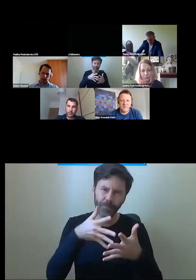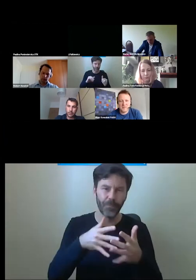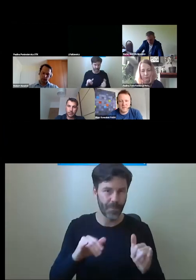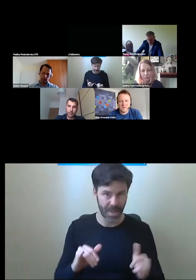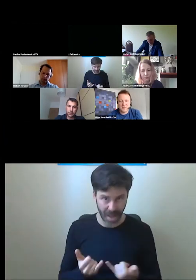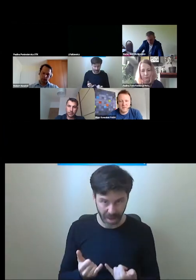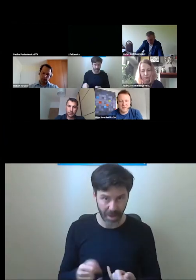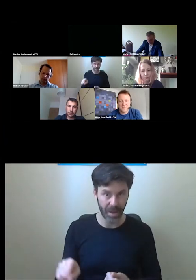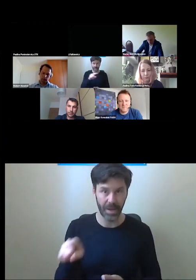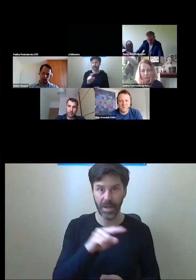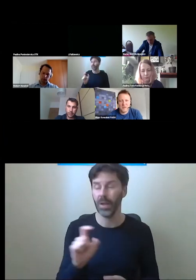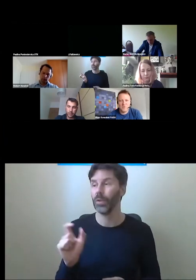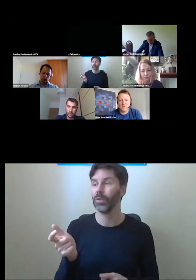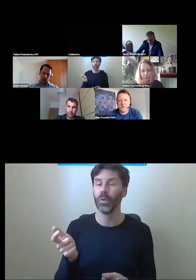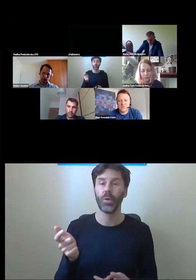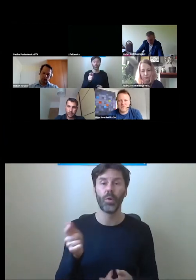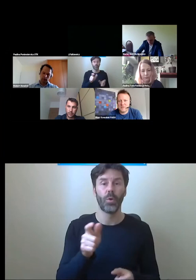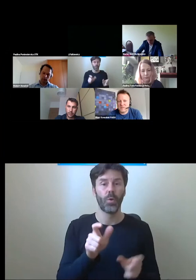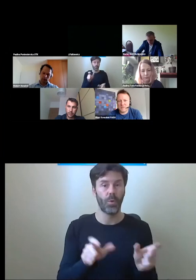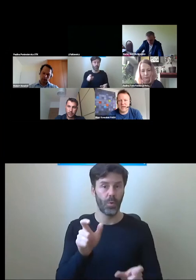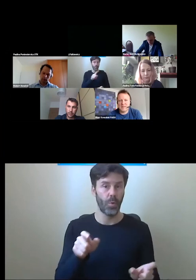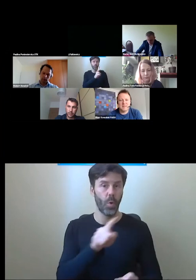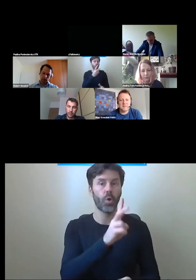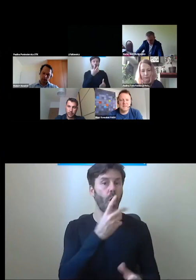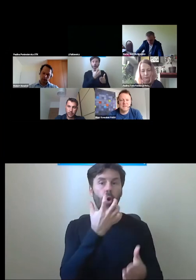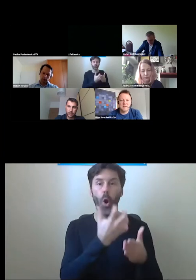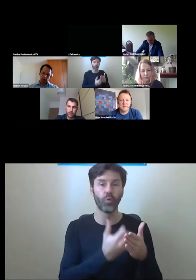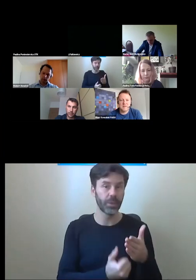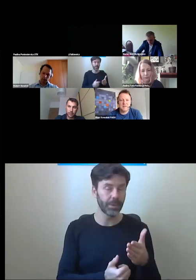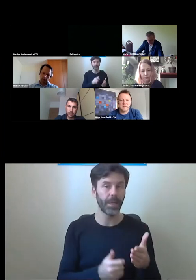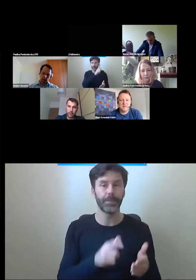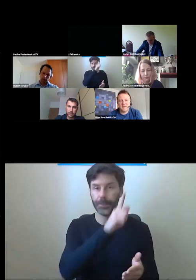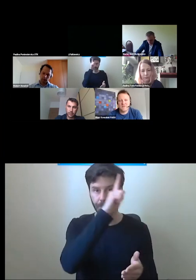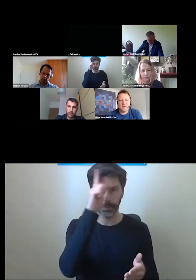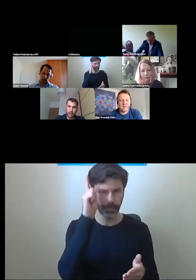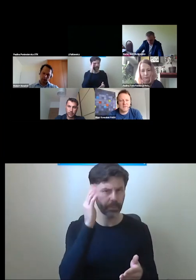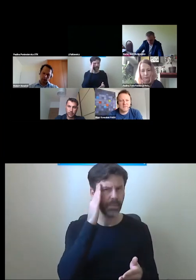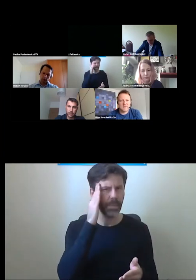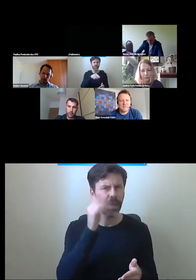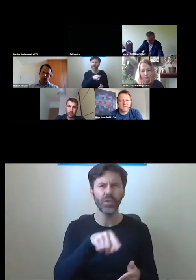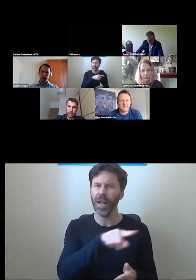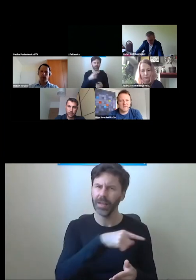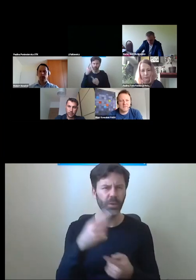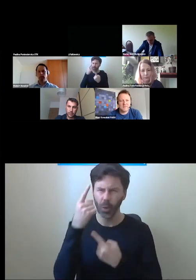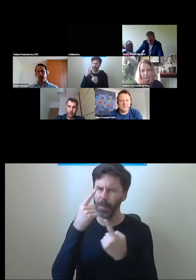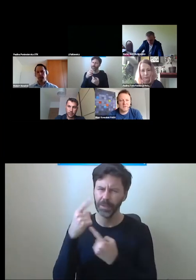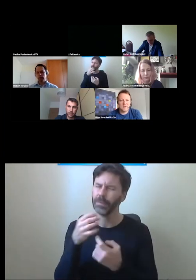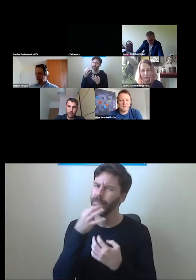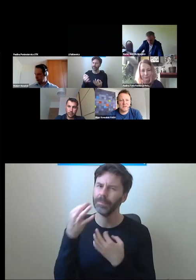ewentualnie Wasi użytkownicy, mieszkańcy? Jak to wygląda?